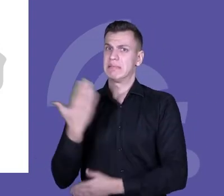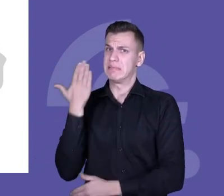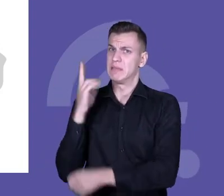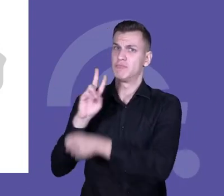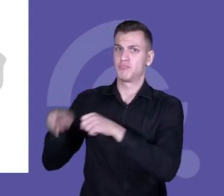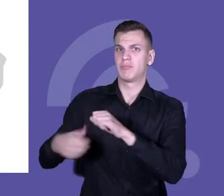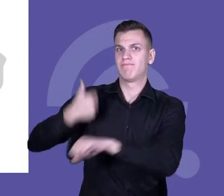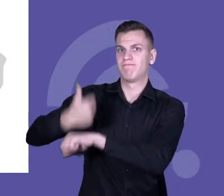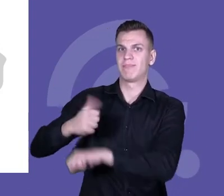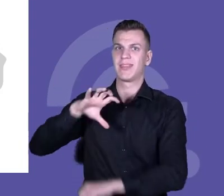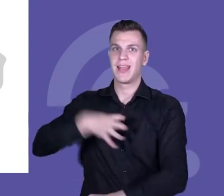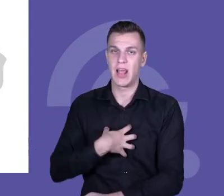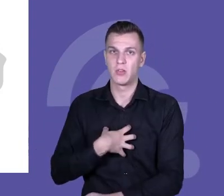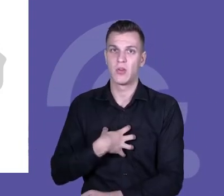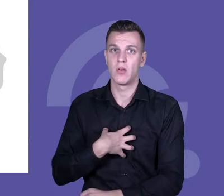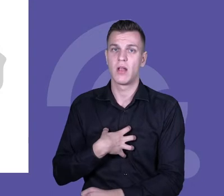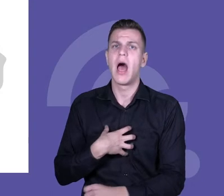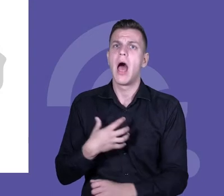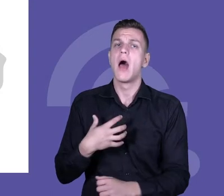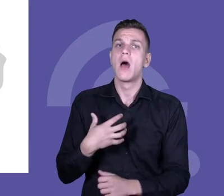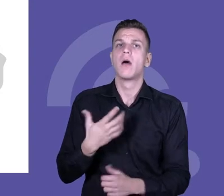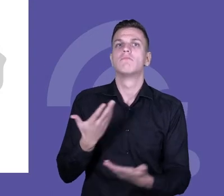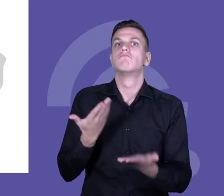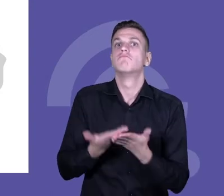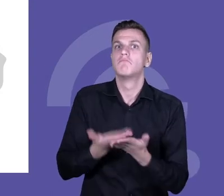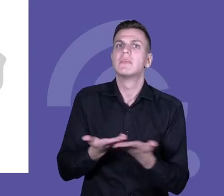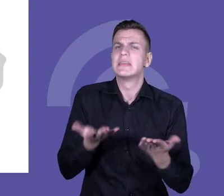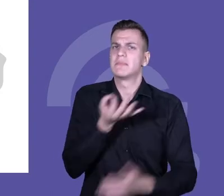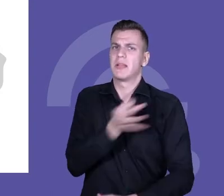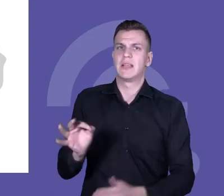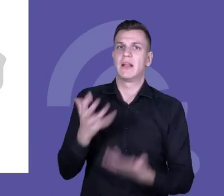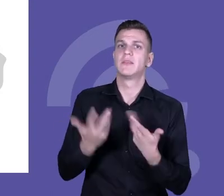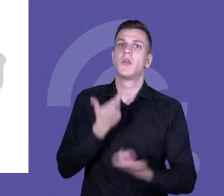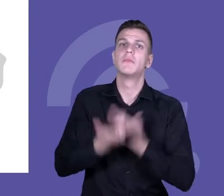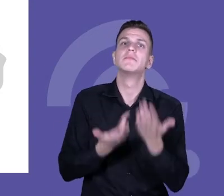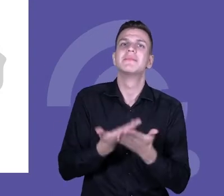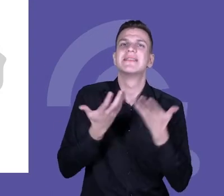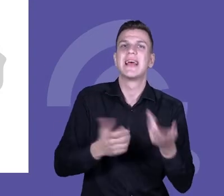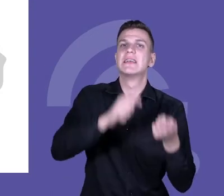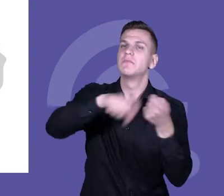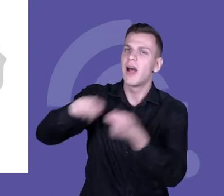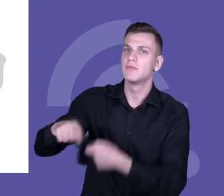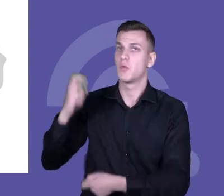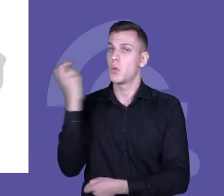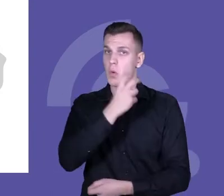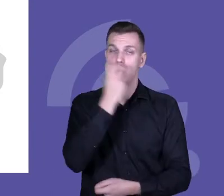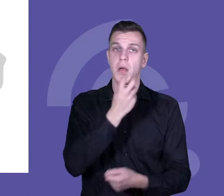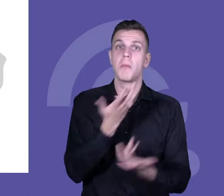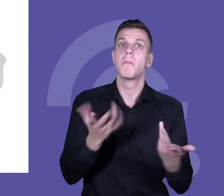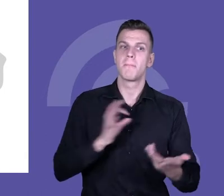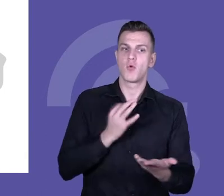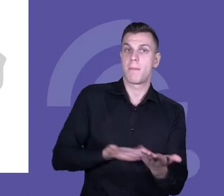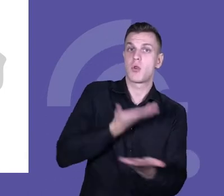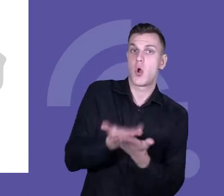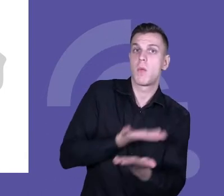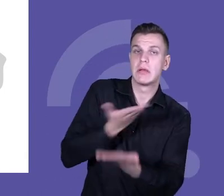funkcję i było to zamierzone, to znaczy chcieliśmy przetestować i sprawdzić, jak te rozwiązania, które proponujemy szkołom, sprawdzą